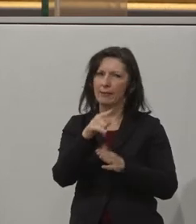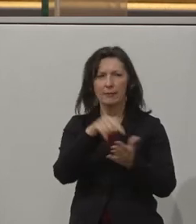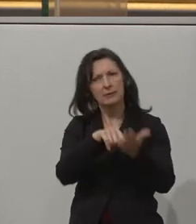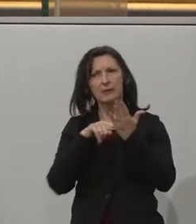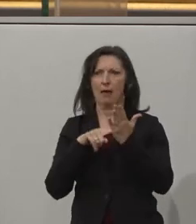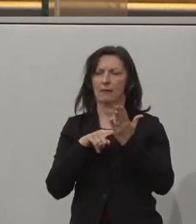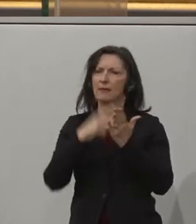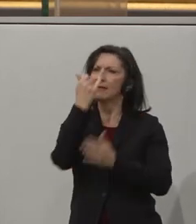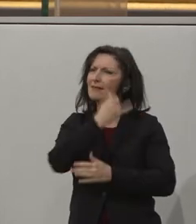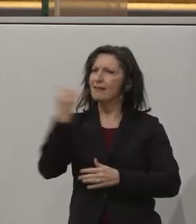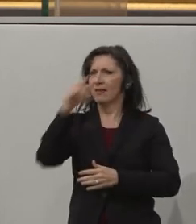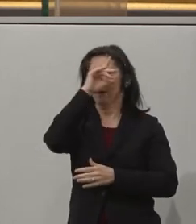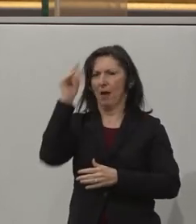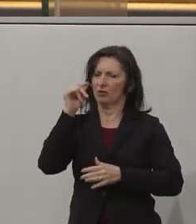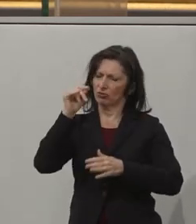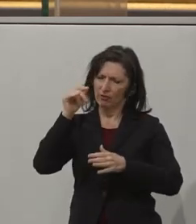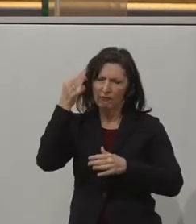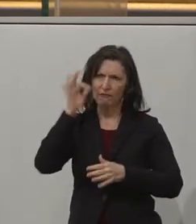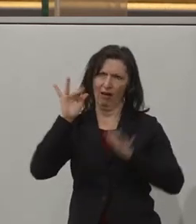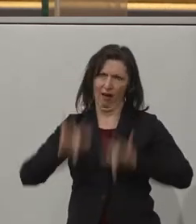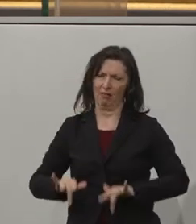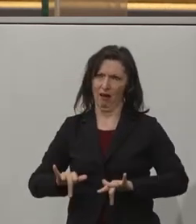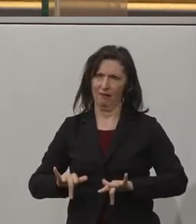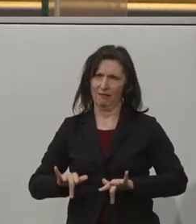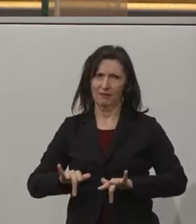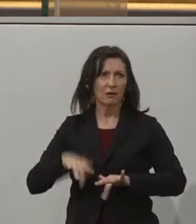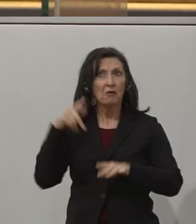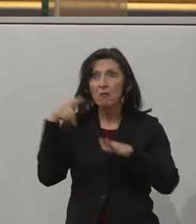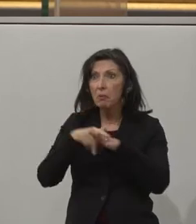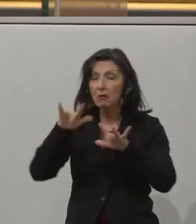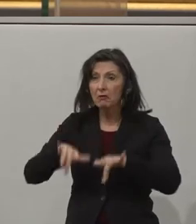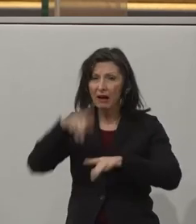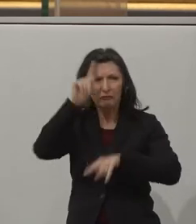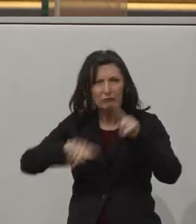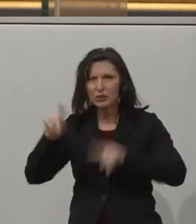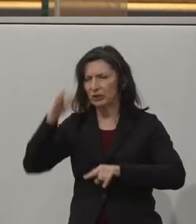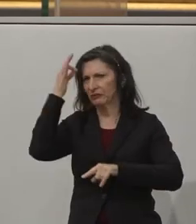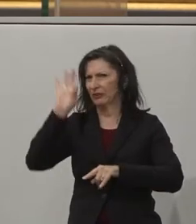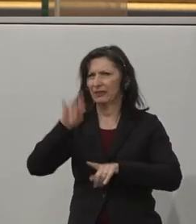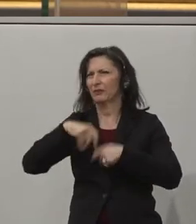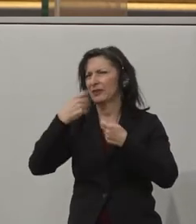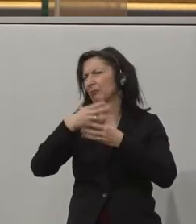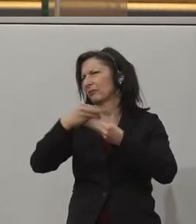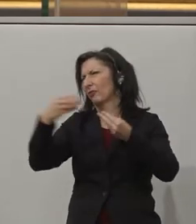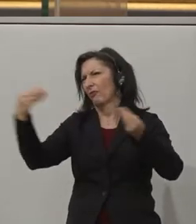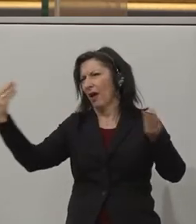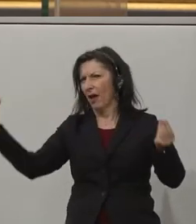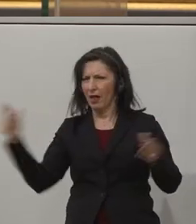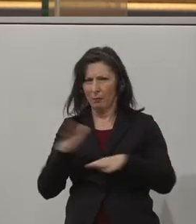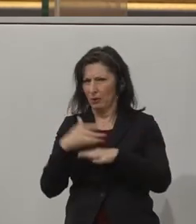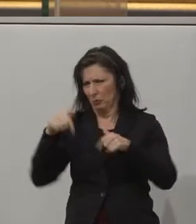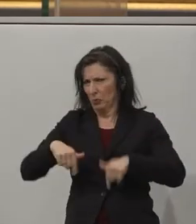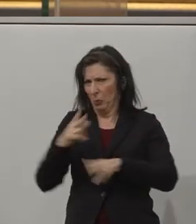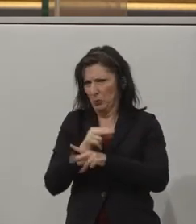hat. Jeder Mensch mit Behinderung hat unterschiedliche Fähigkeiten. Zum Beispiel, also es gibt unzählige Beispiele, die wir auch schon in Österreich auch haben,